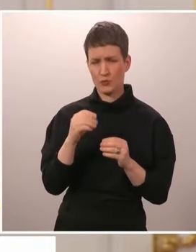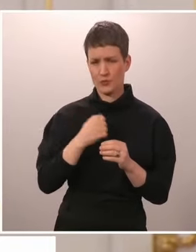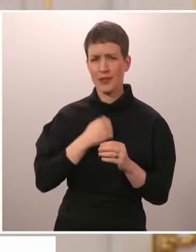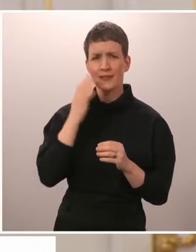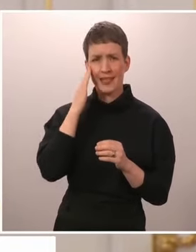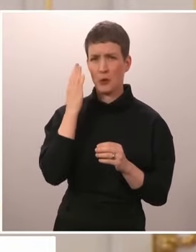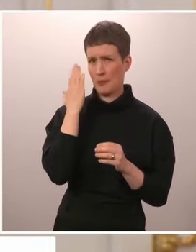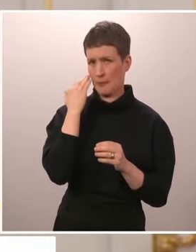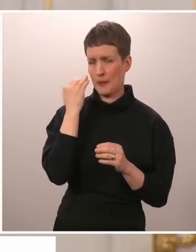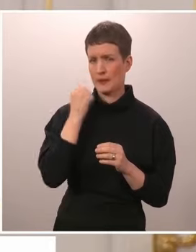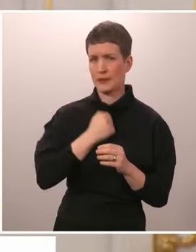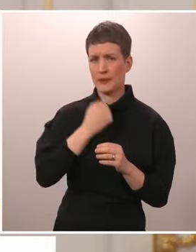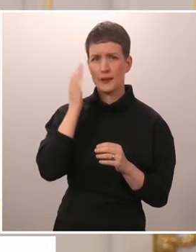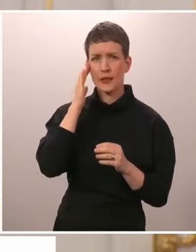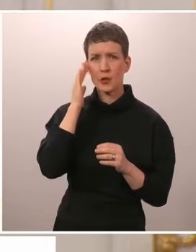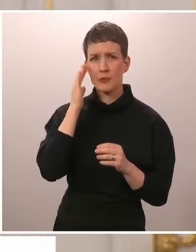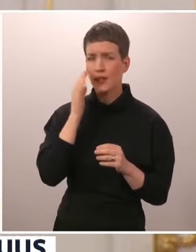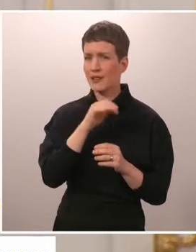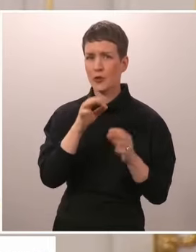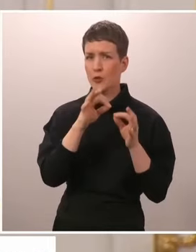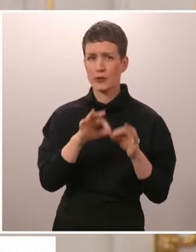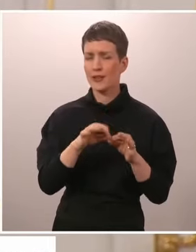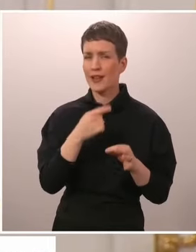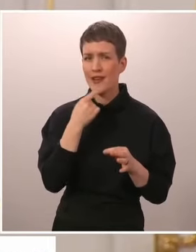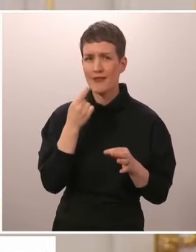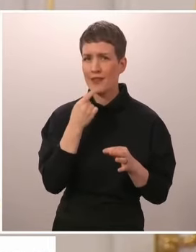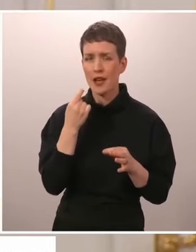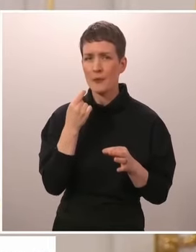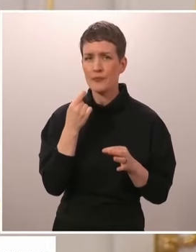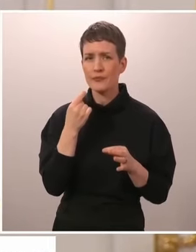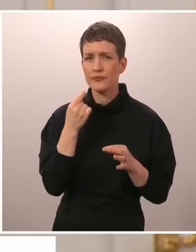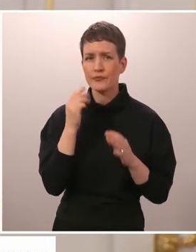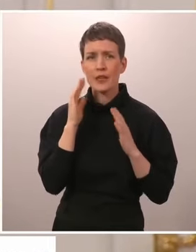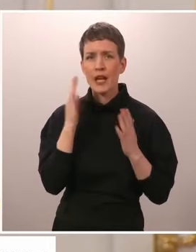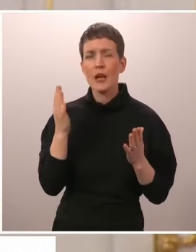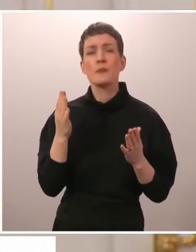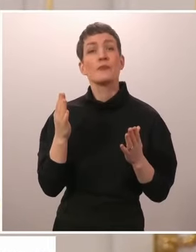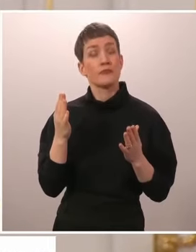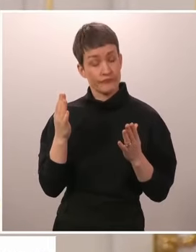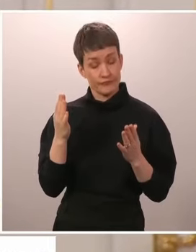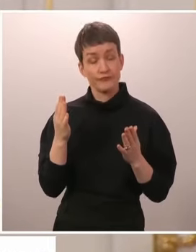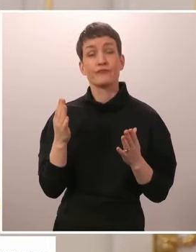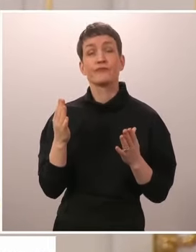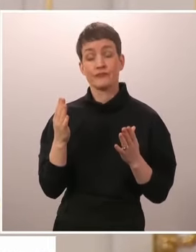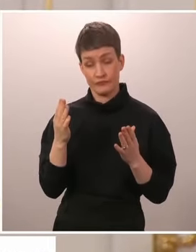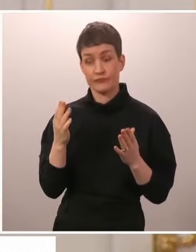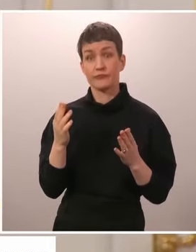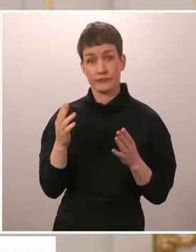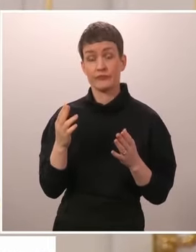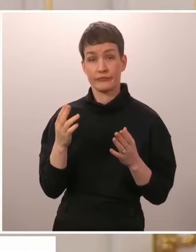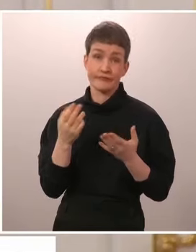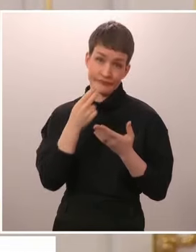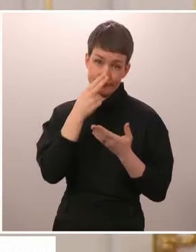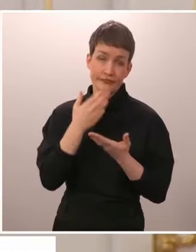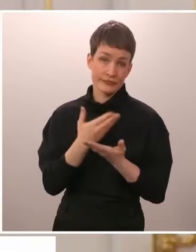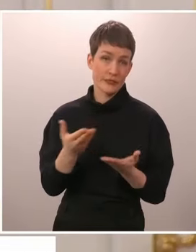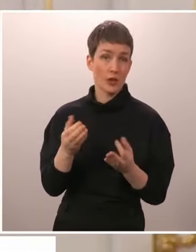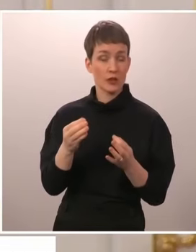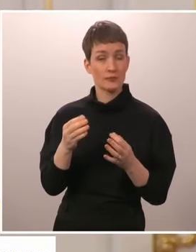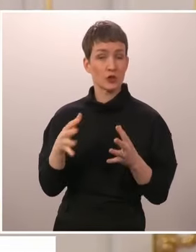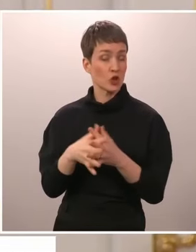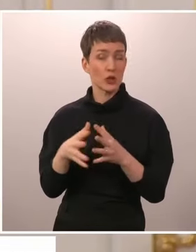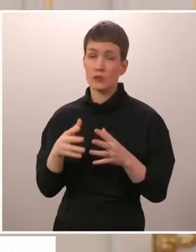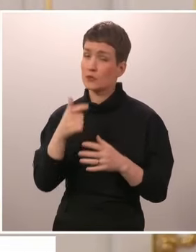vähän aikaa sitten ja kaikkia yksityiskohtia ei tässä vaiheessa tehdä. Se myös omalla tavallaan näyttää sen sodan julmuuden, mikä tällä hetkellä koetaan.